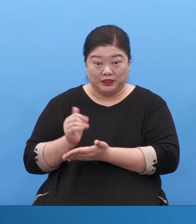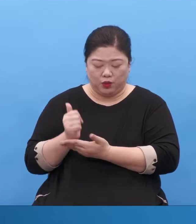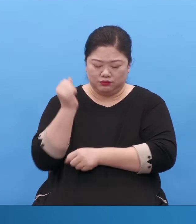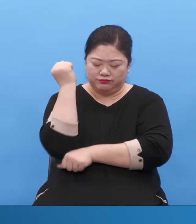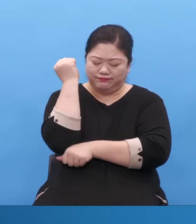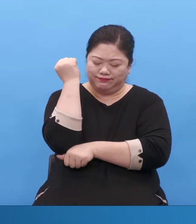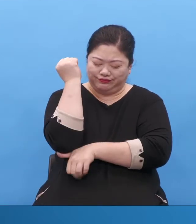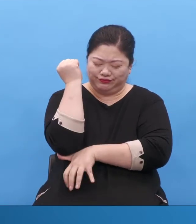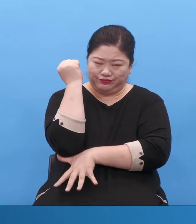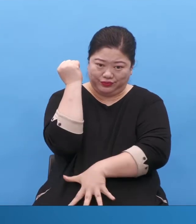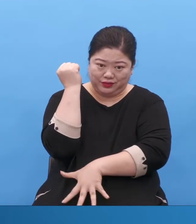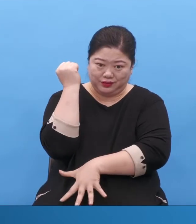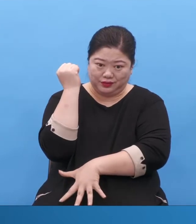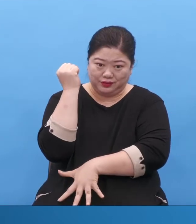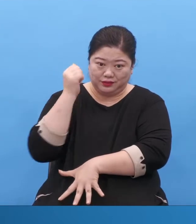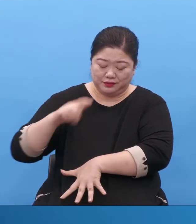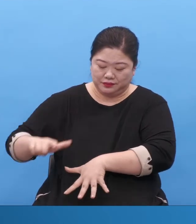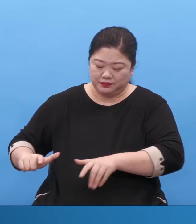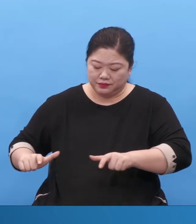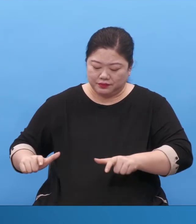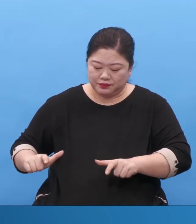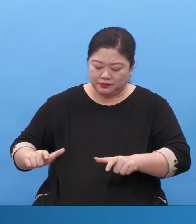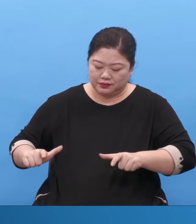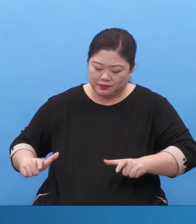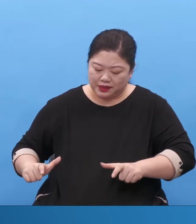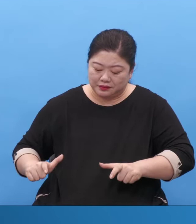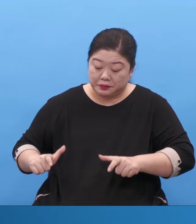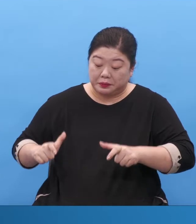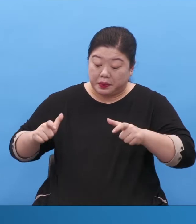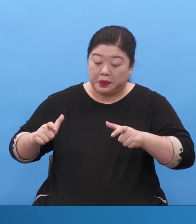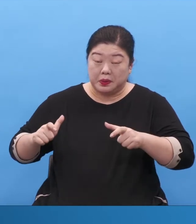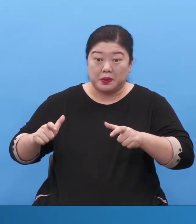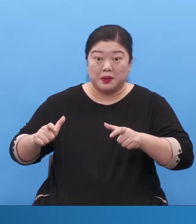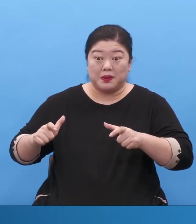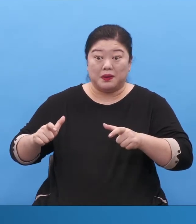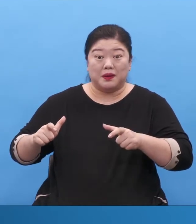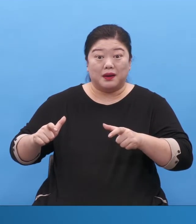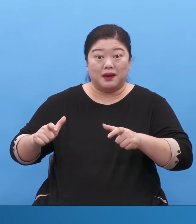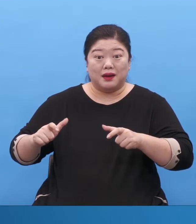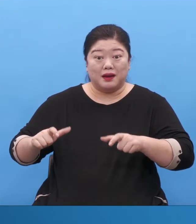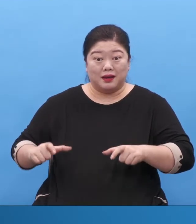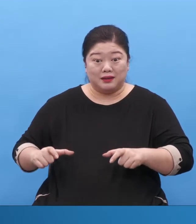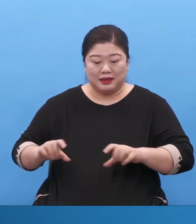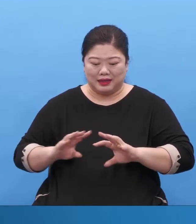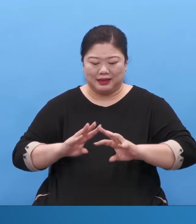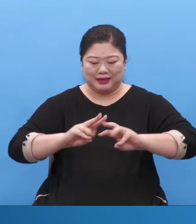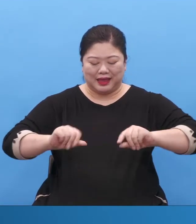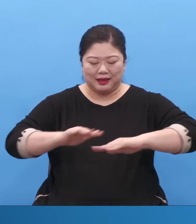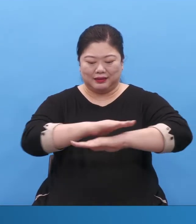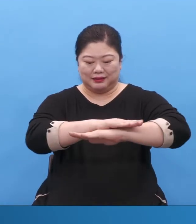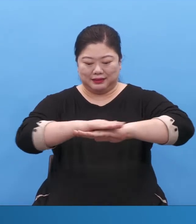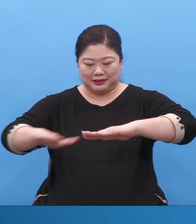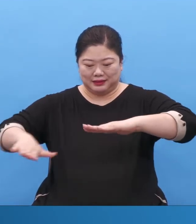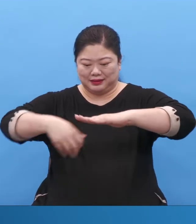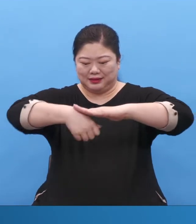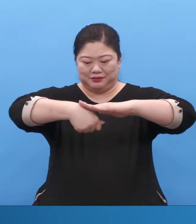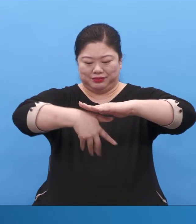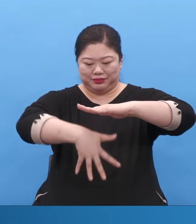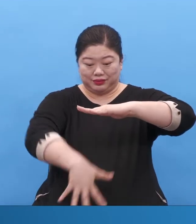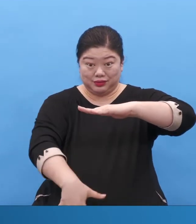그러나 스템프가 있잖아요. 그게 뭡니까? 땅에 안 보이고